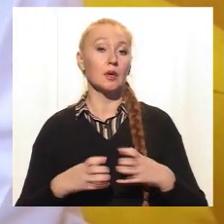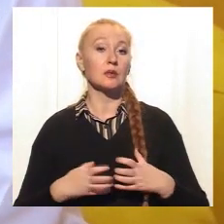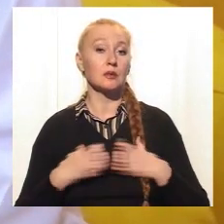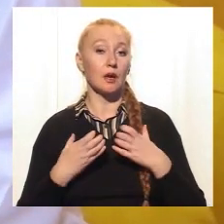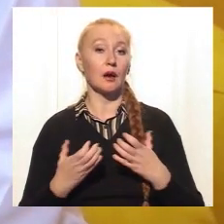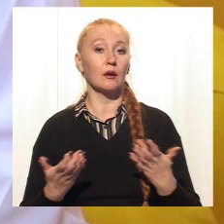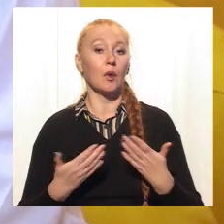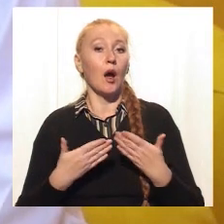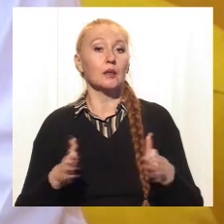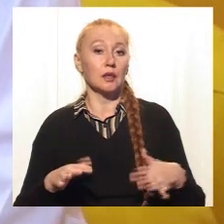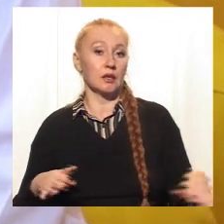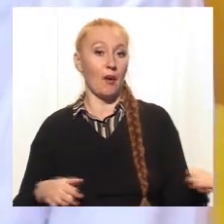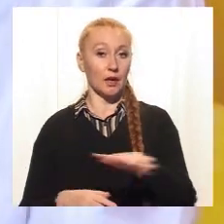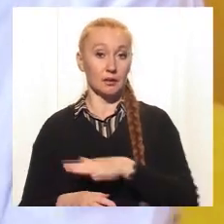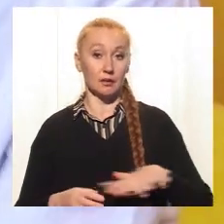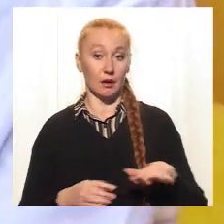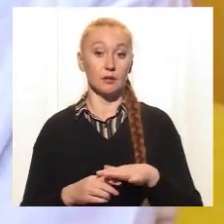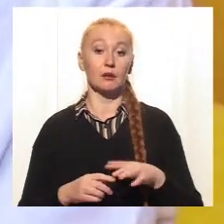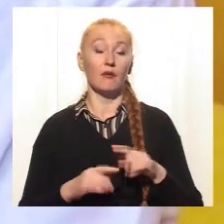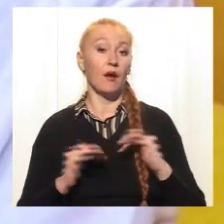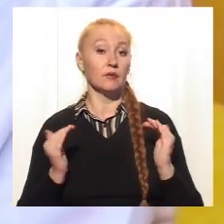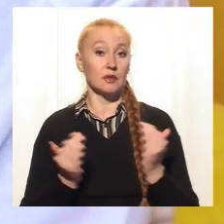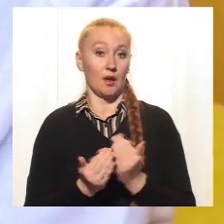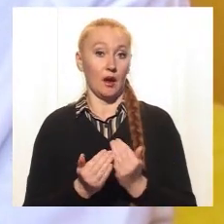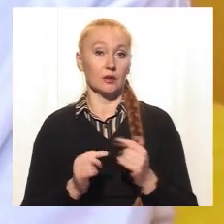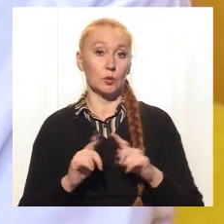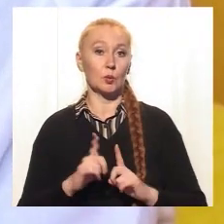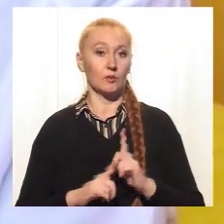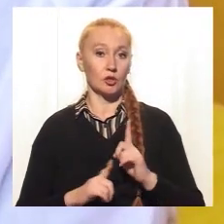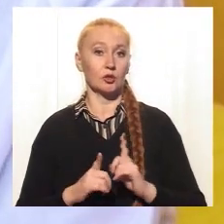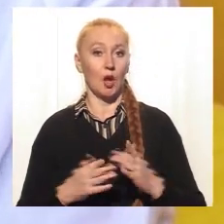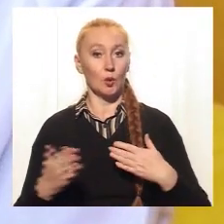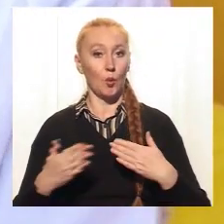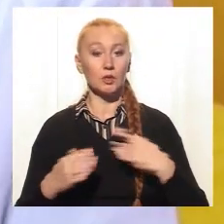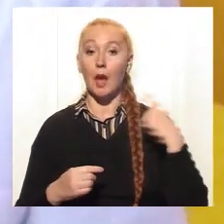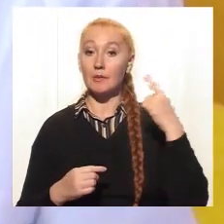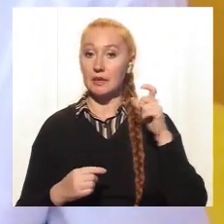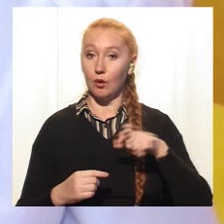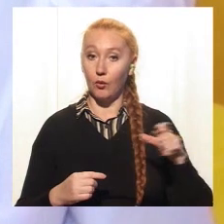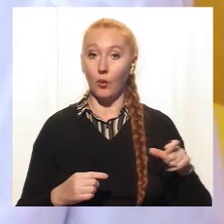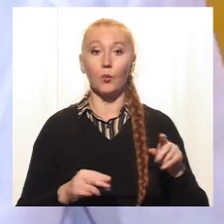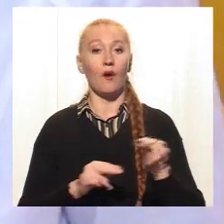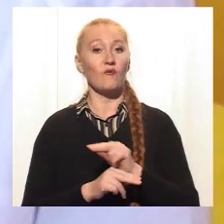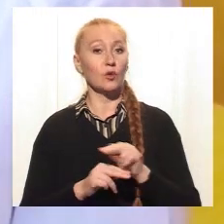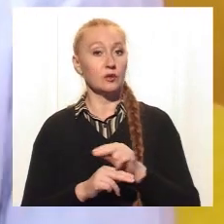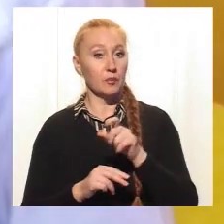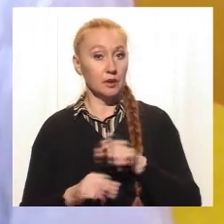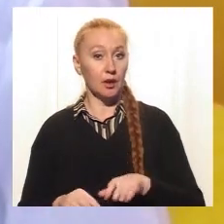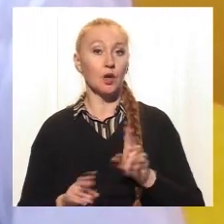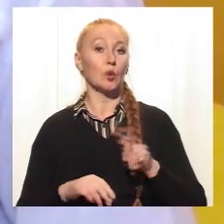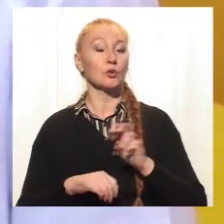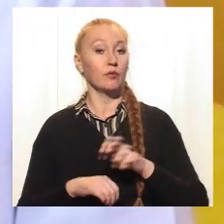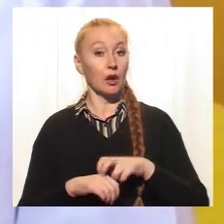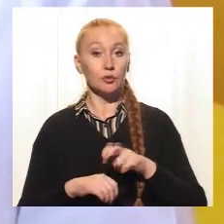страхи відкритого пространства. Дитя в замкнутому пространстві починається з психологом, з воспитателем, з тим же